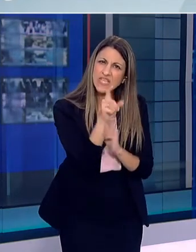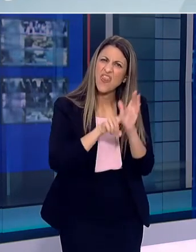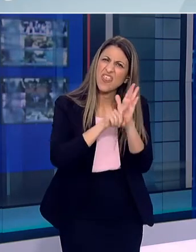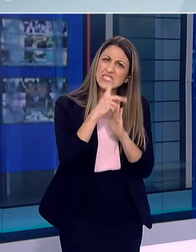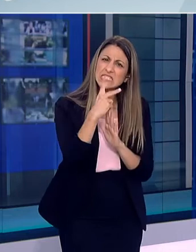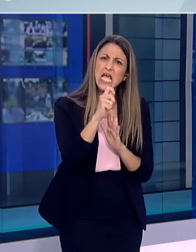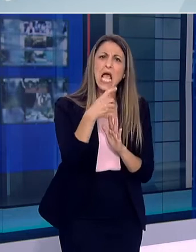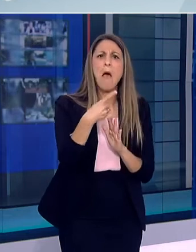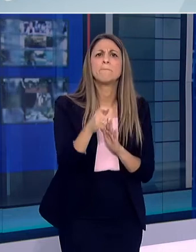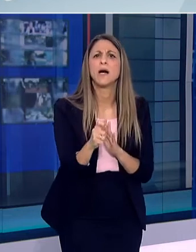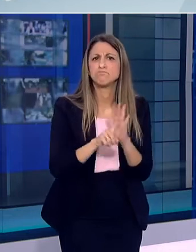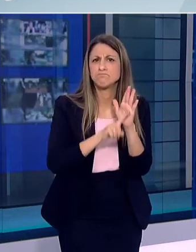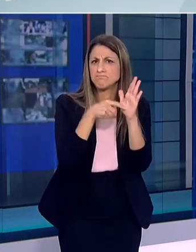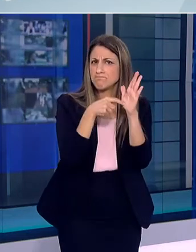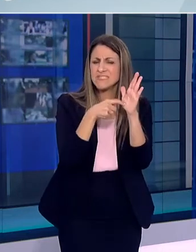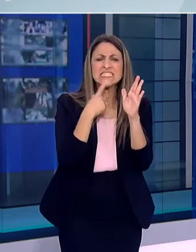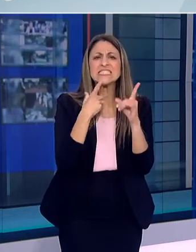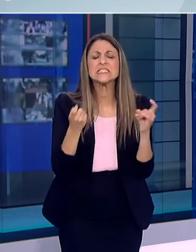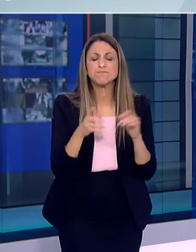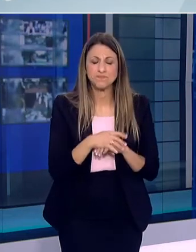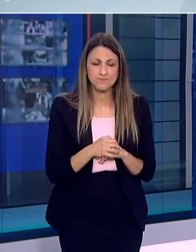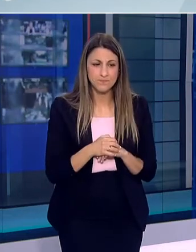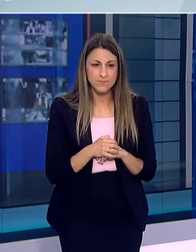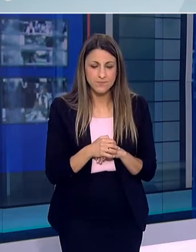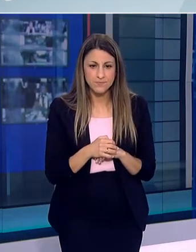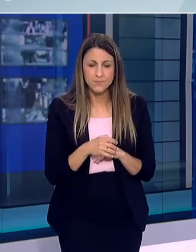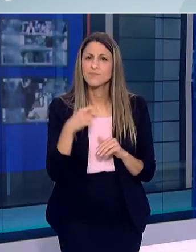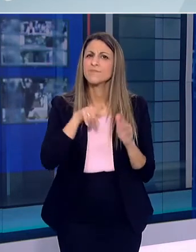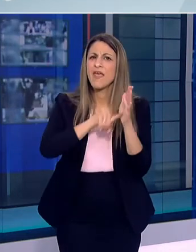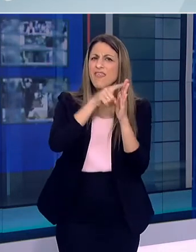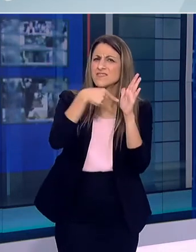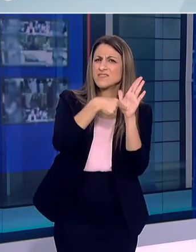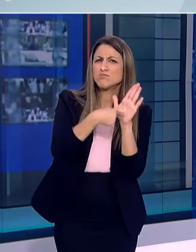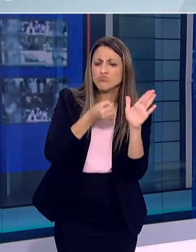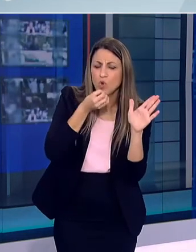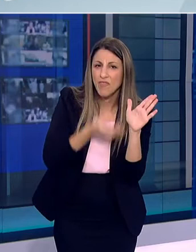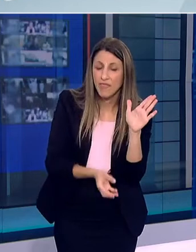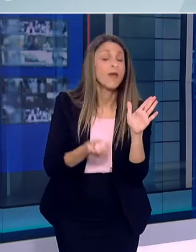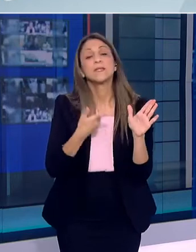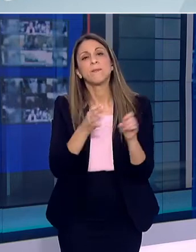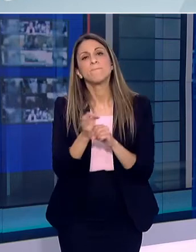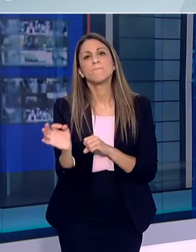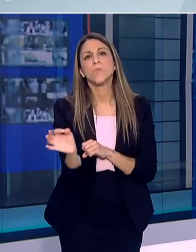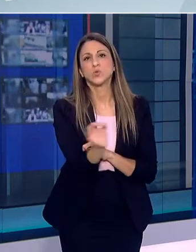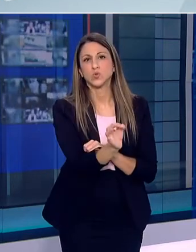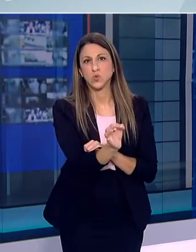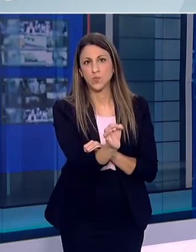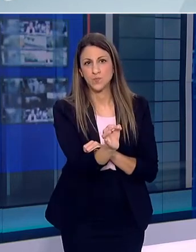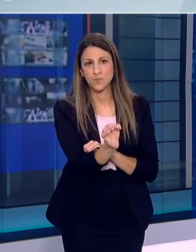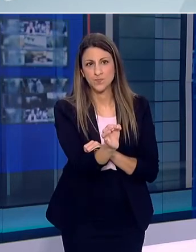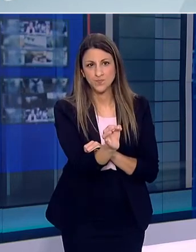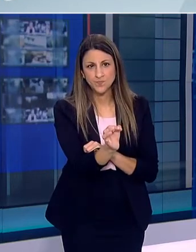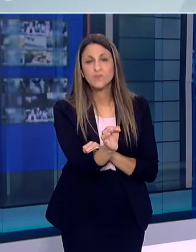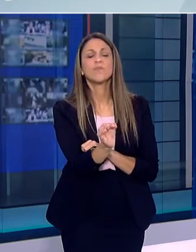έχει σχέση με το τι ποσοστό πιστεύεις ότι από την επιδημία σου προκαλείται από φαινόμενα